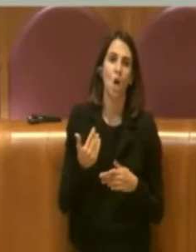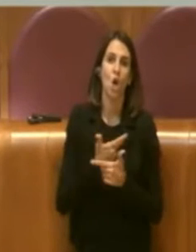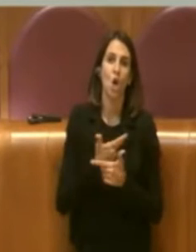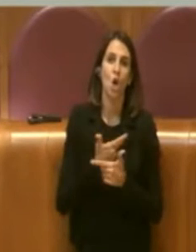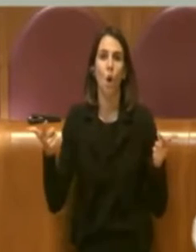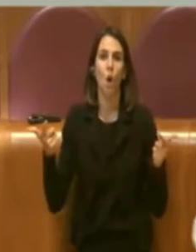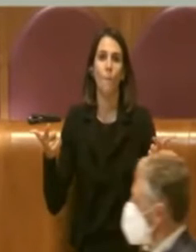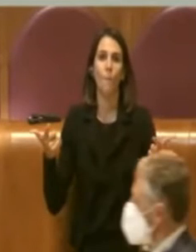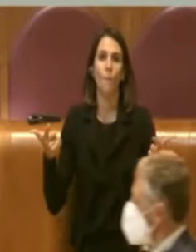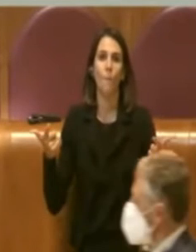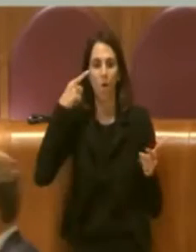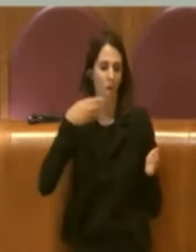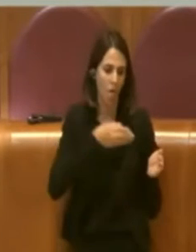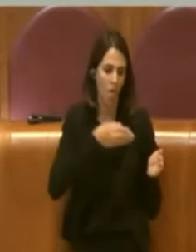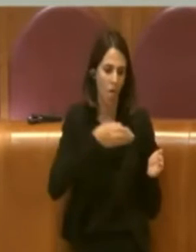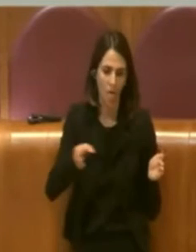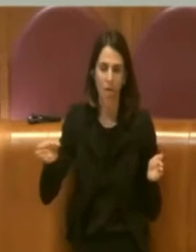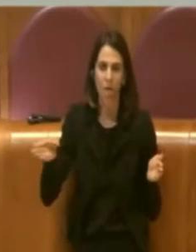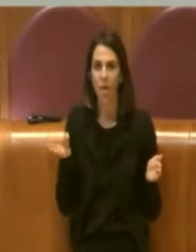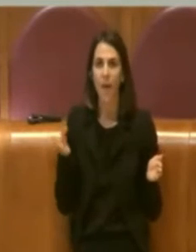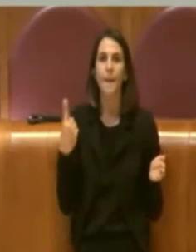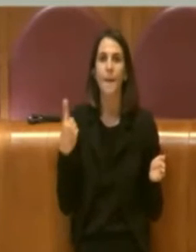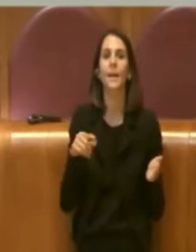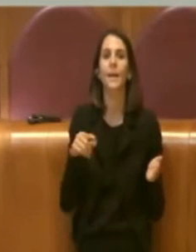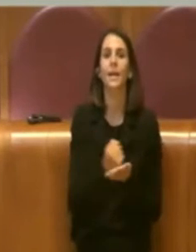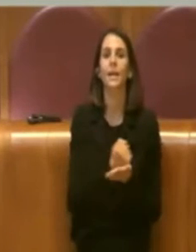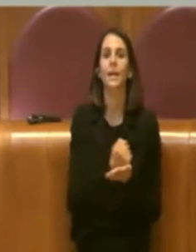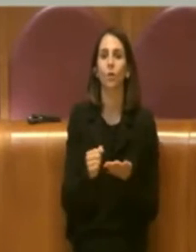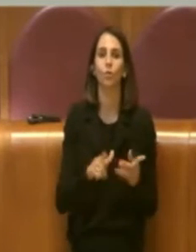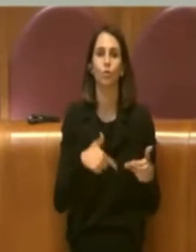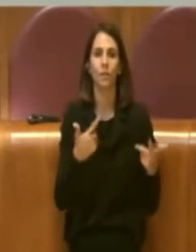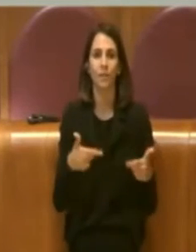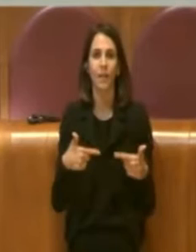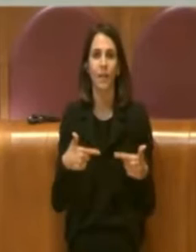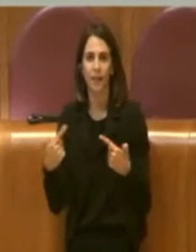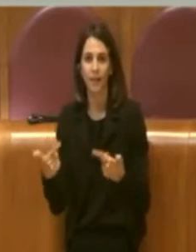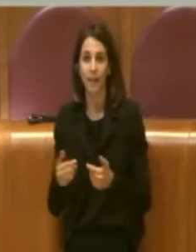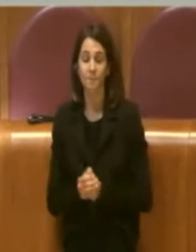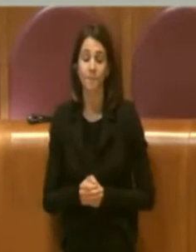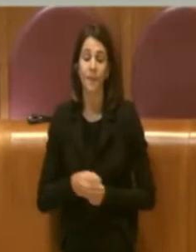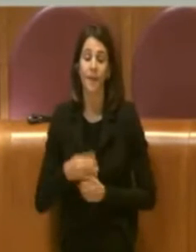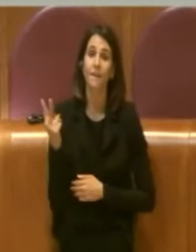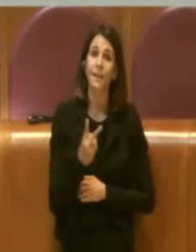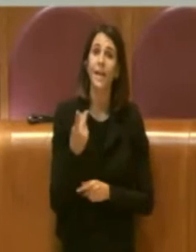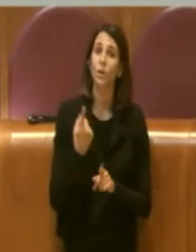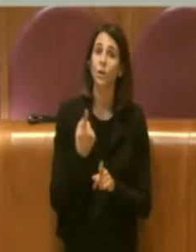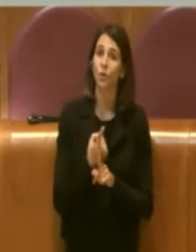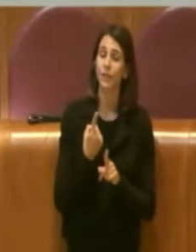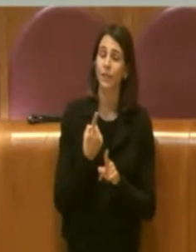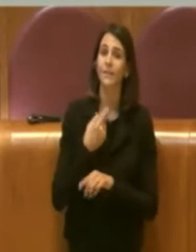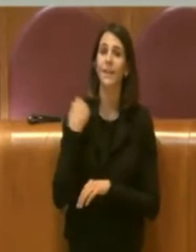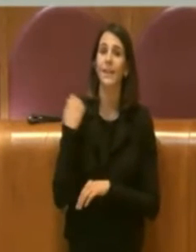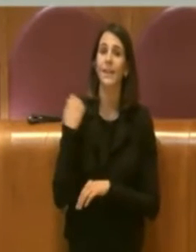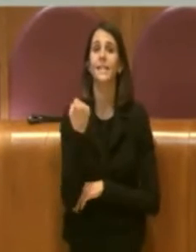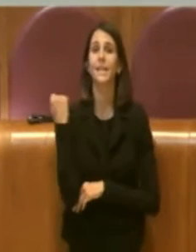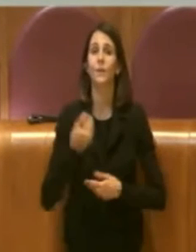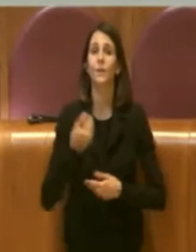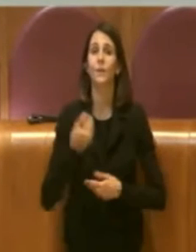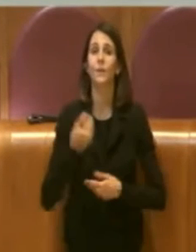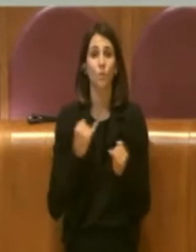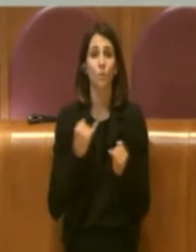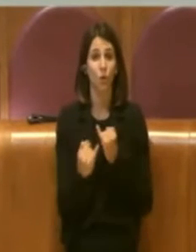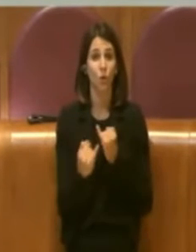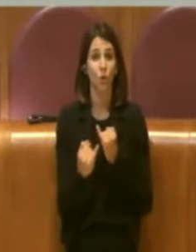le concessioni all'accesso, sebbene comunque si debba tutelare l'esercizio del servizio pubblico non di linea.